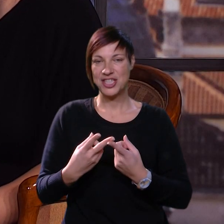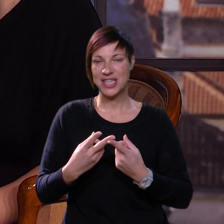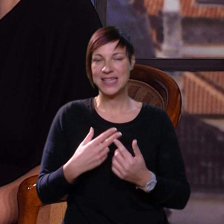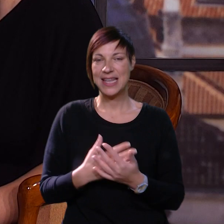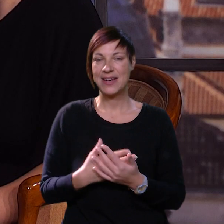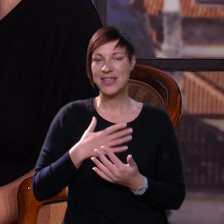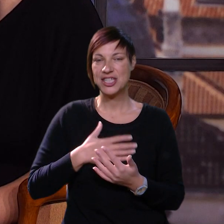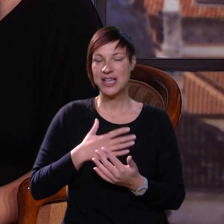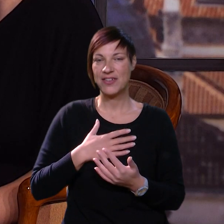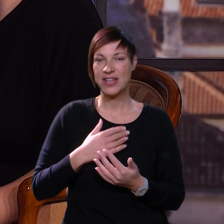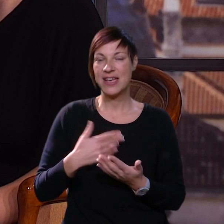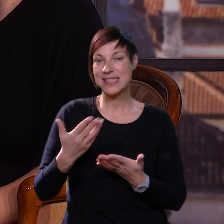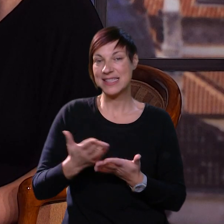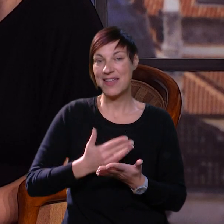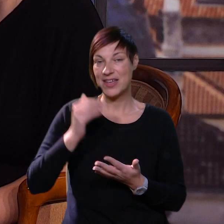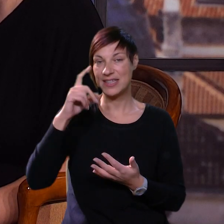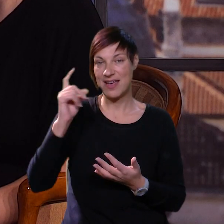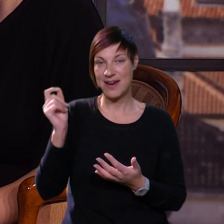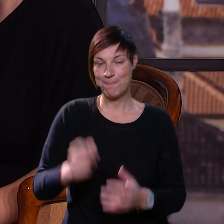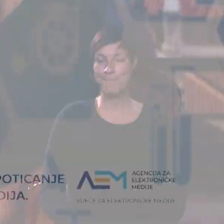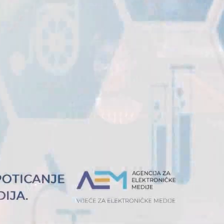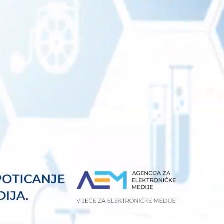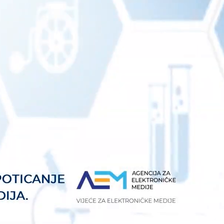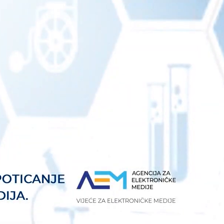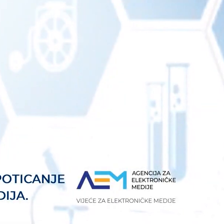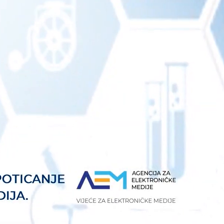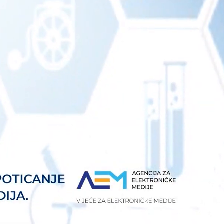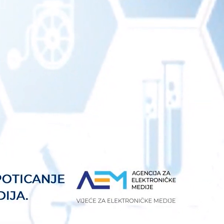Dubrovačke televizije. Želim vam ugodan nastavak dana.